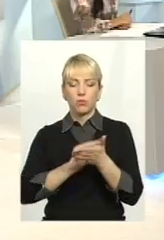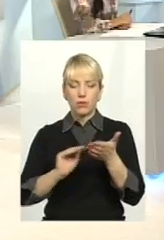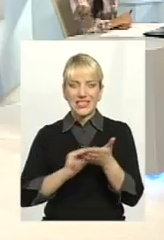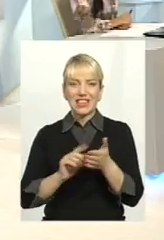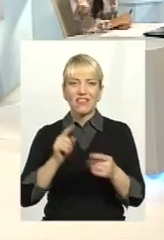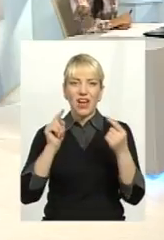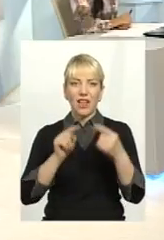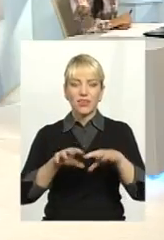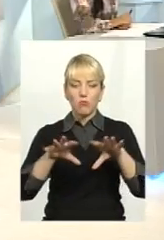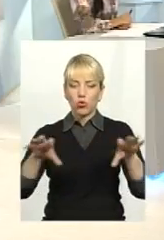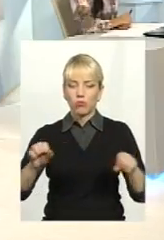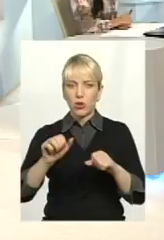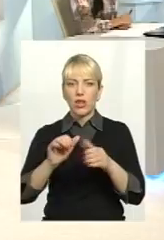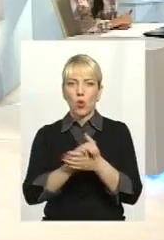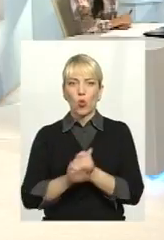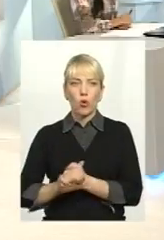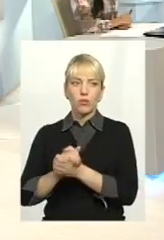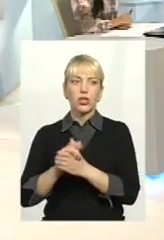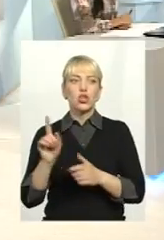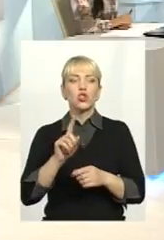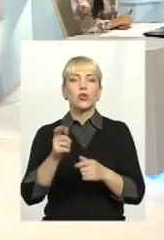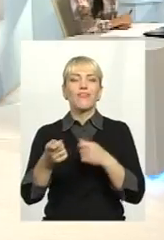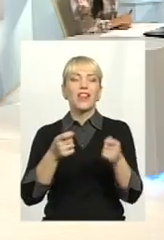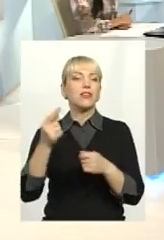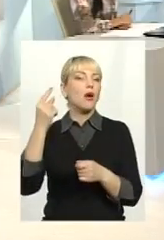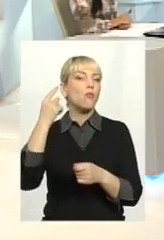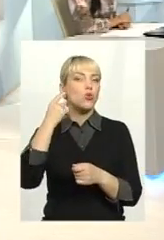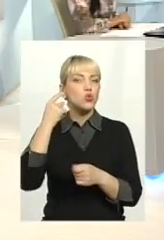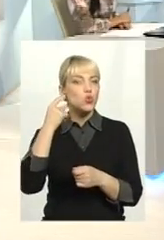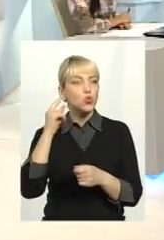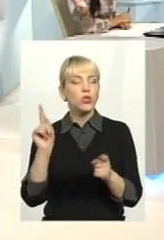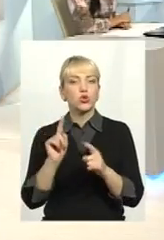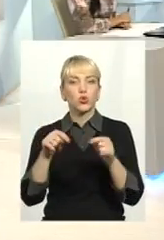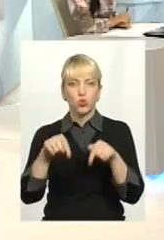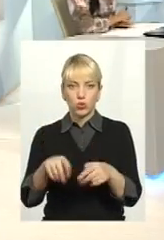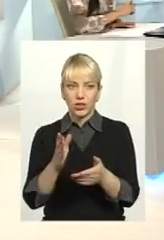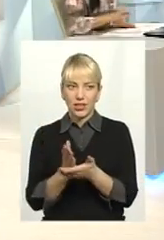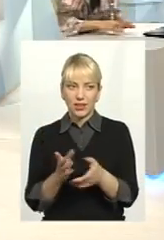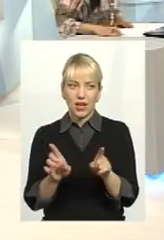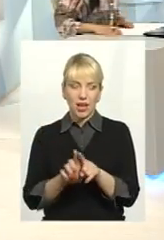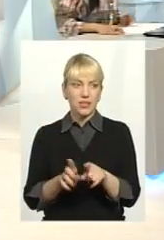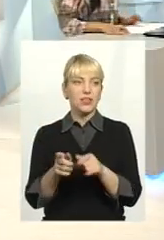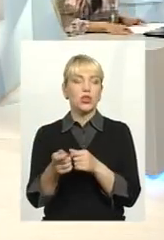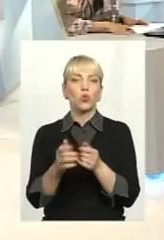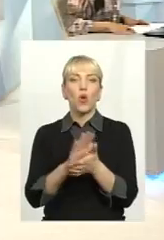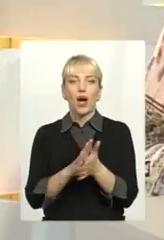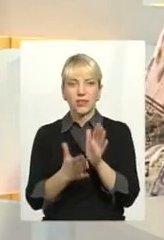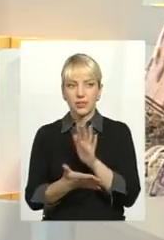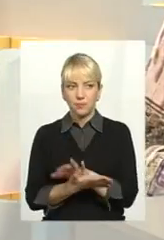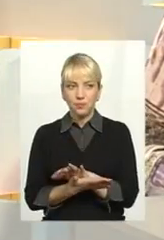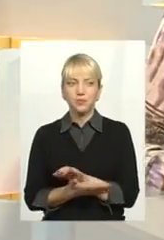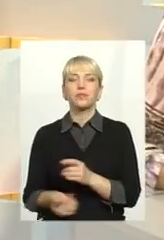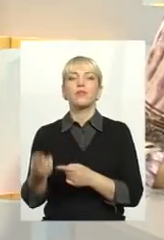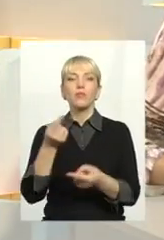комітет, щоб влада почула, що тут є така ситуація. Повертаючись до